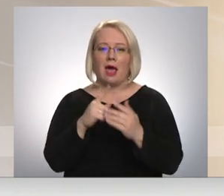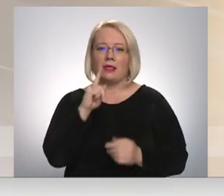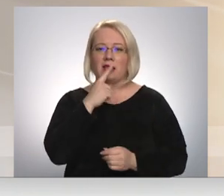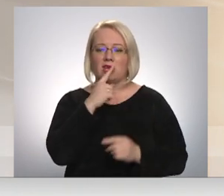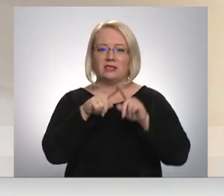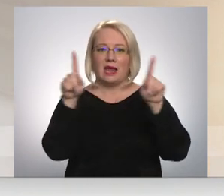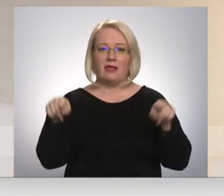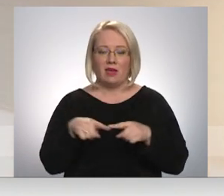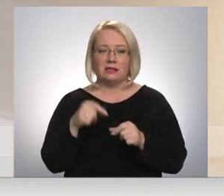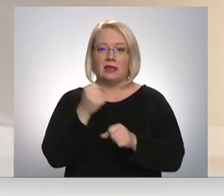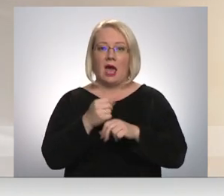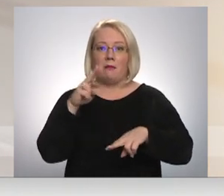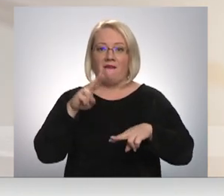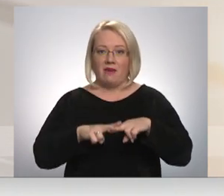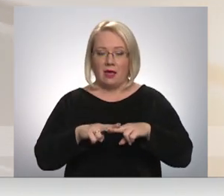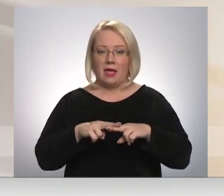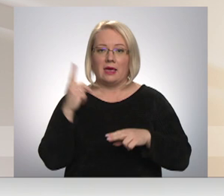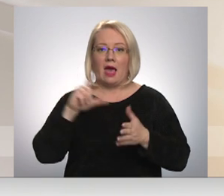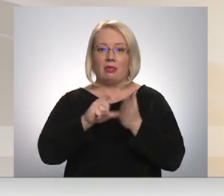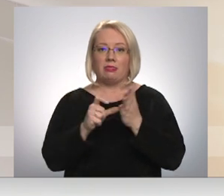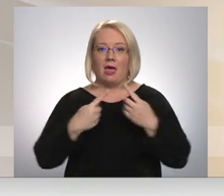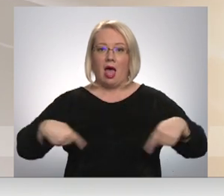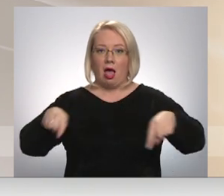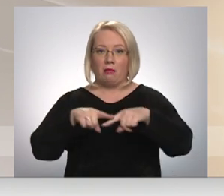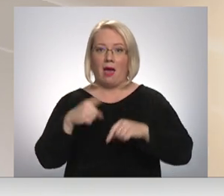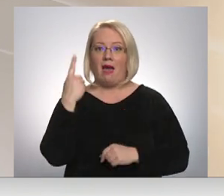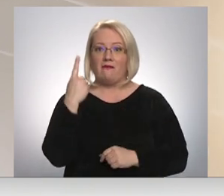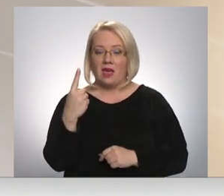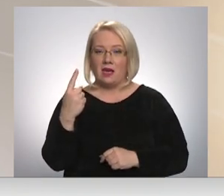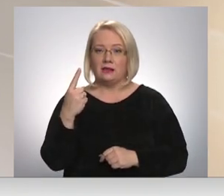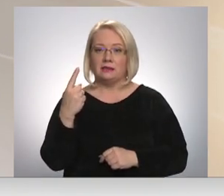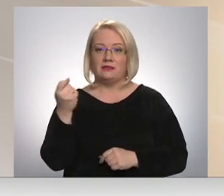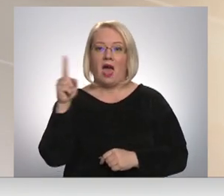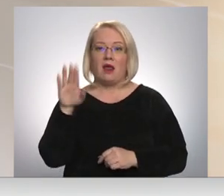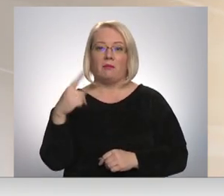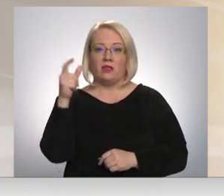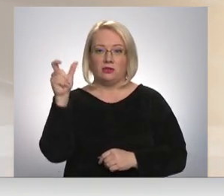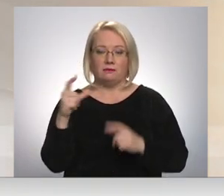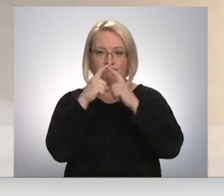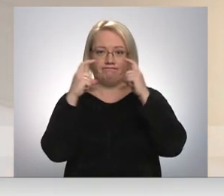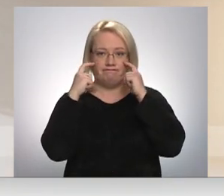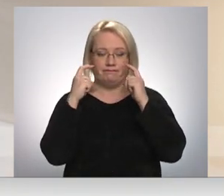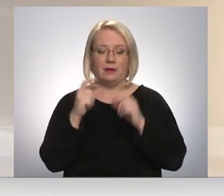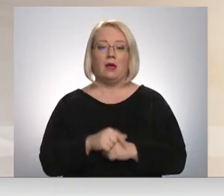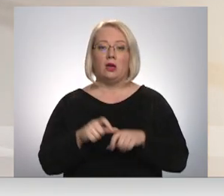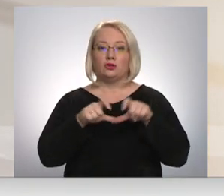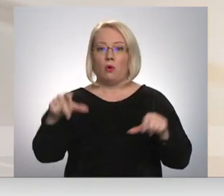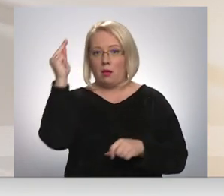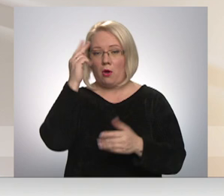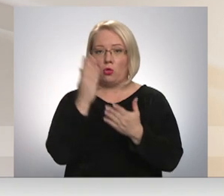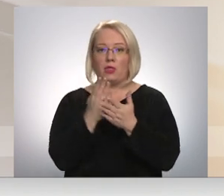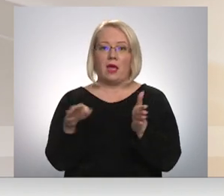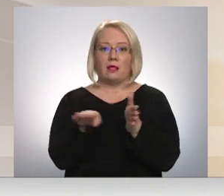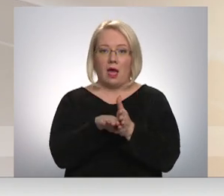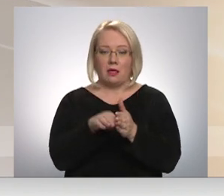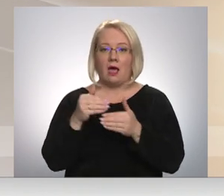Darba vietās jātālpā vairāk nekā viens cilvēks jāvelkā sejas maska. Skolās mācības notiek klātienē. Atālinātās